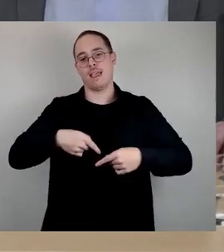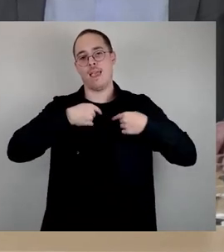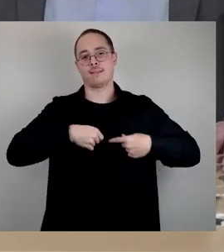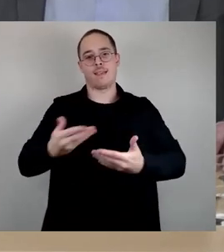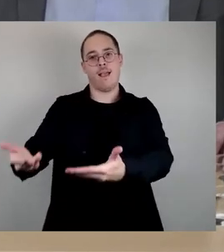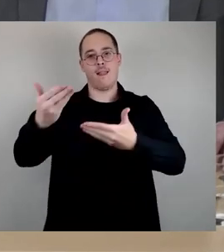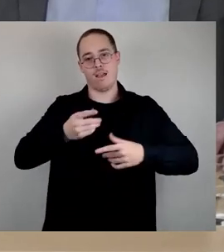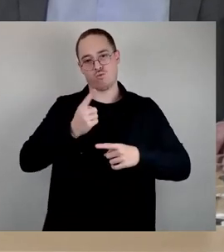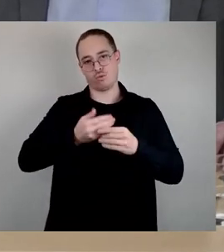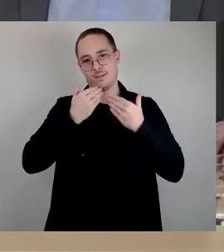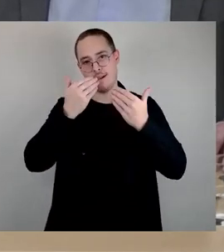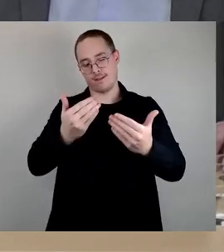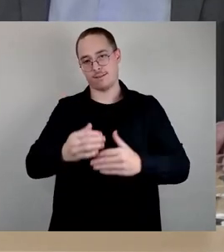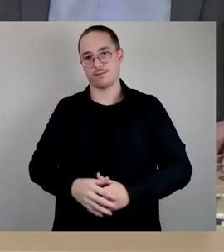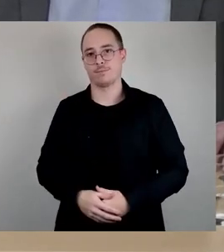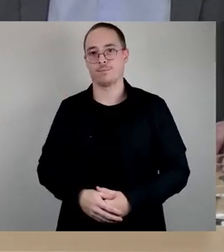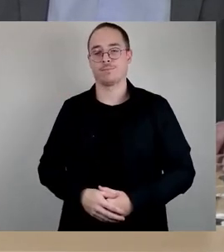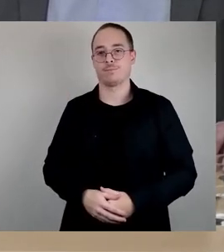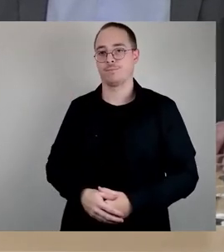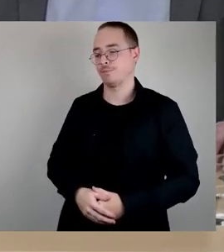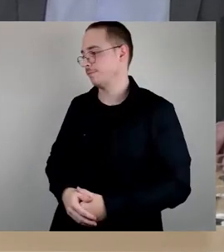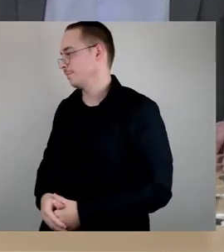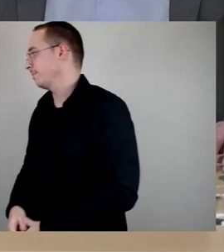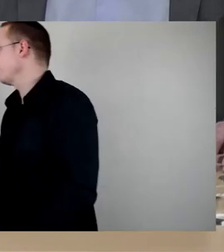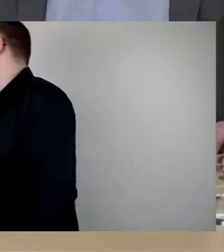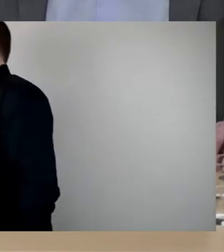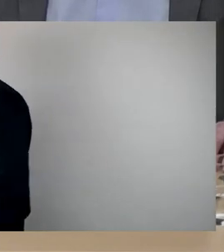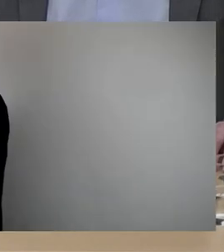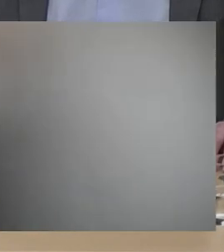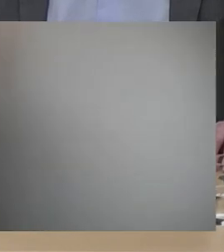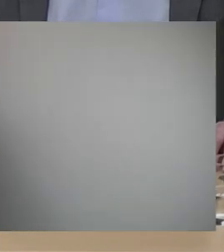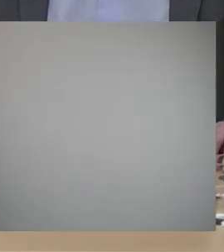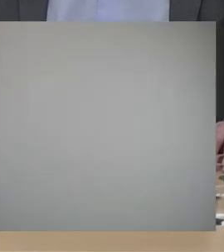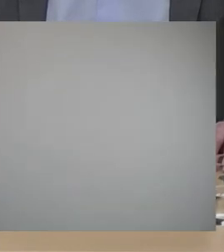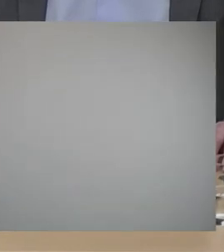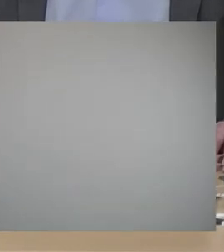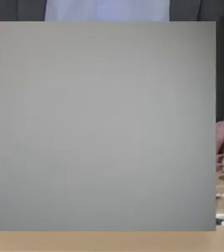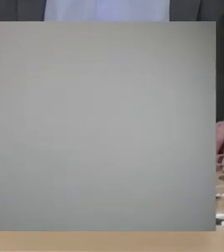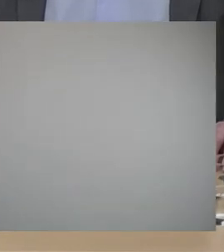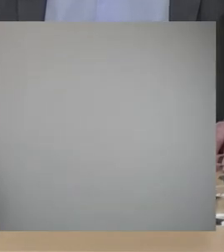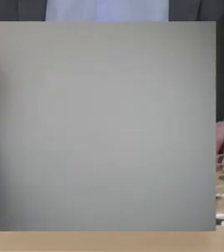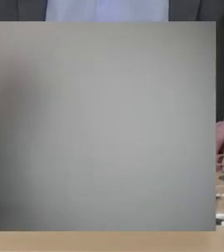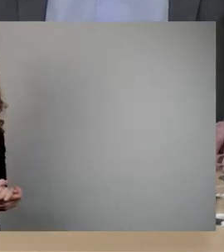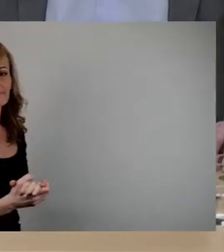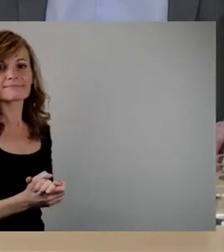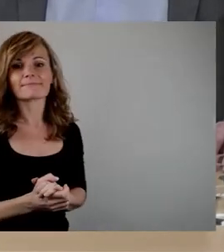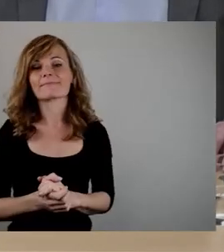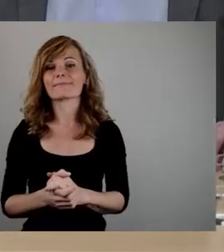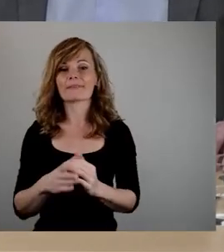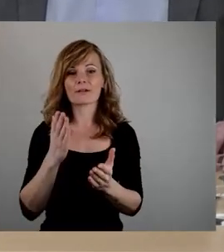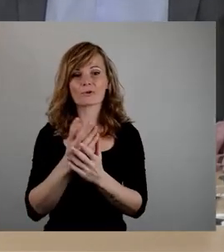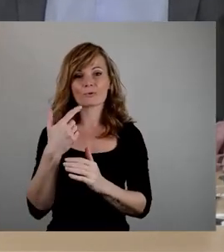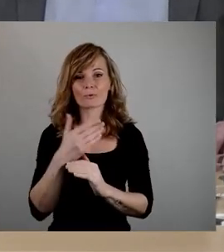Ich habe mich ja bereits kurz zum Eilantrag von FDP und CDU zur Erinnerungsstelle am